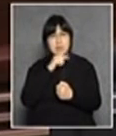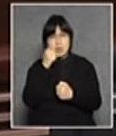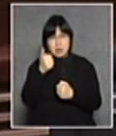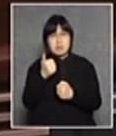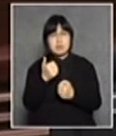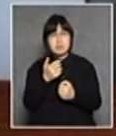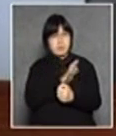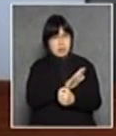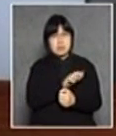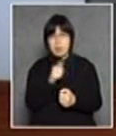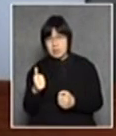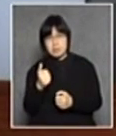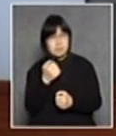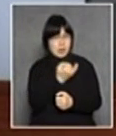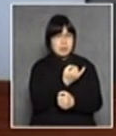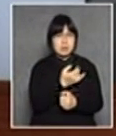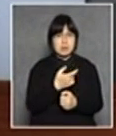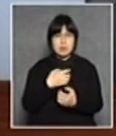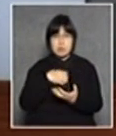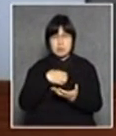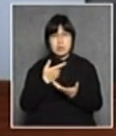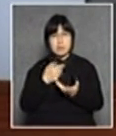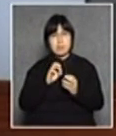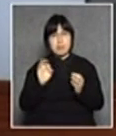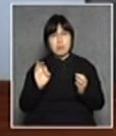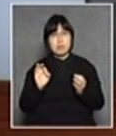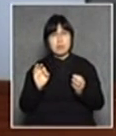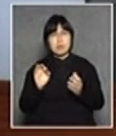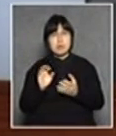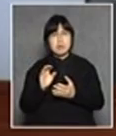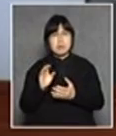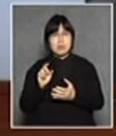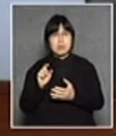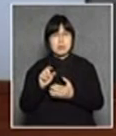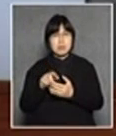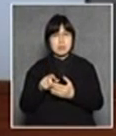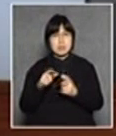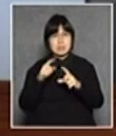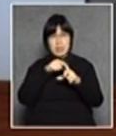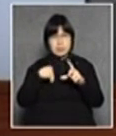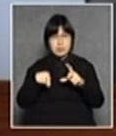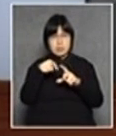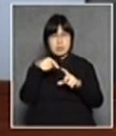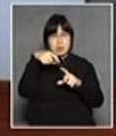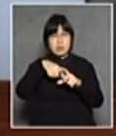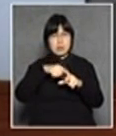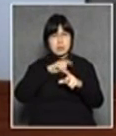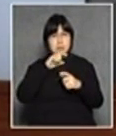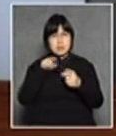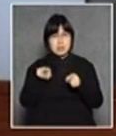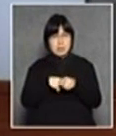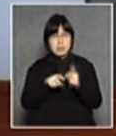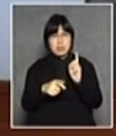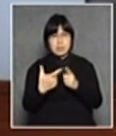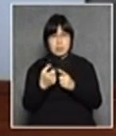不是就不是不是說我認為我沒有證過這個三角形的內閣和180度這樣